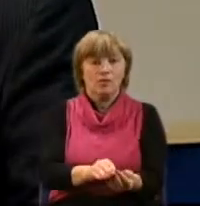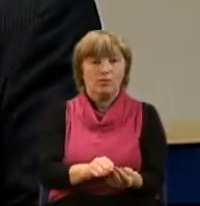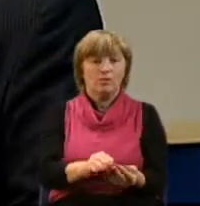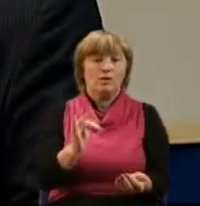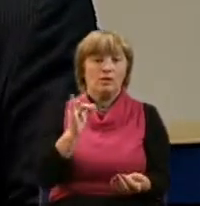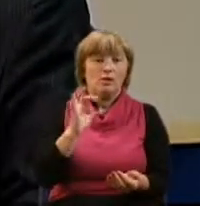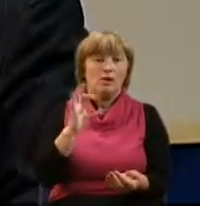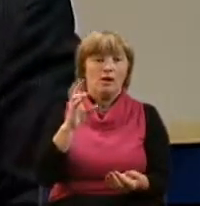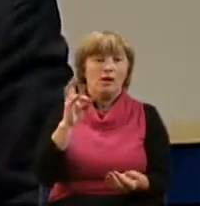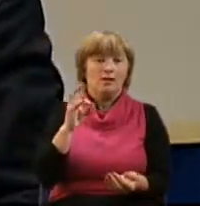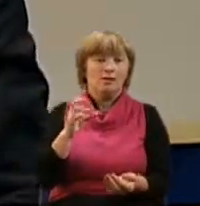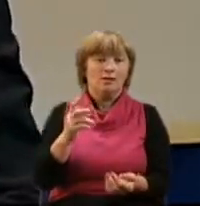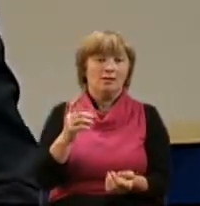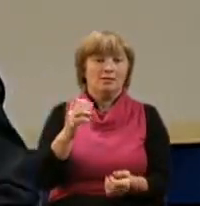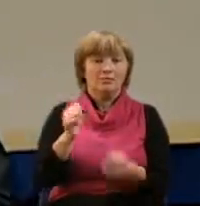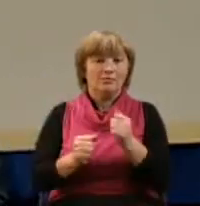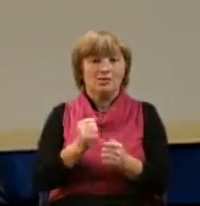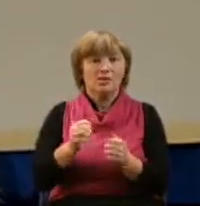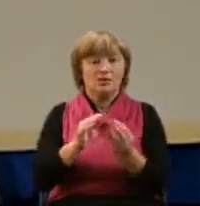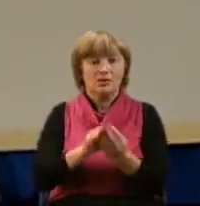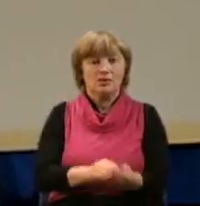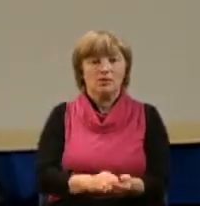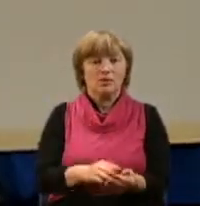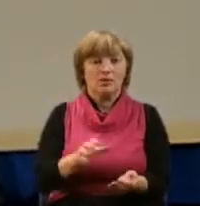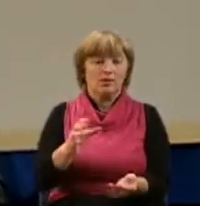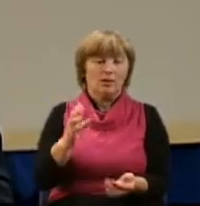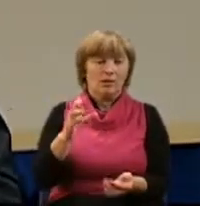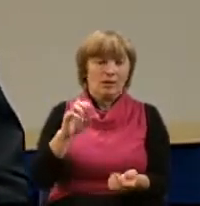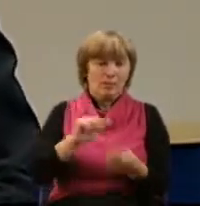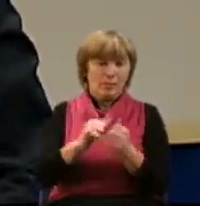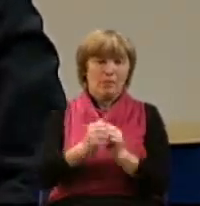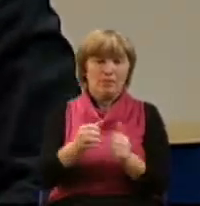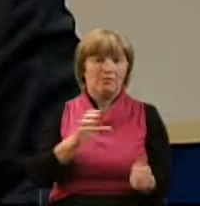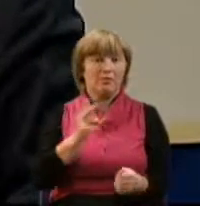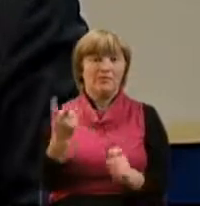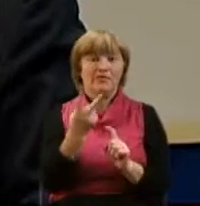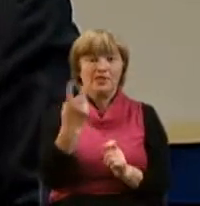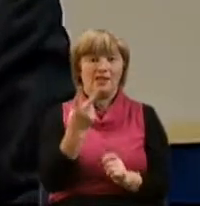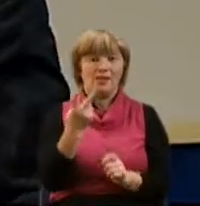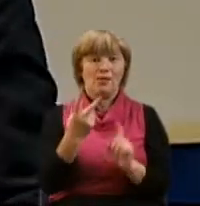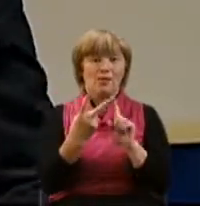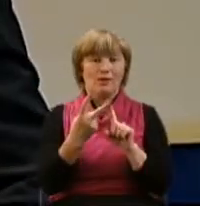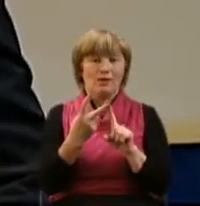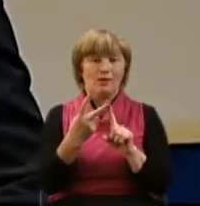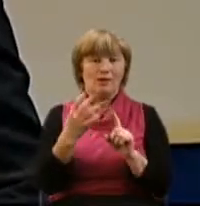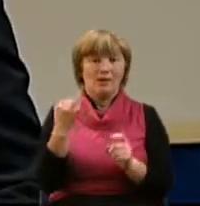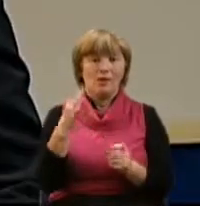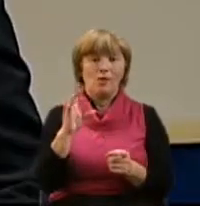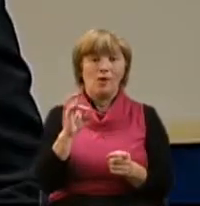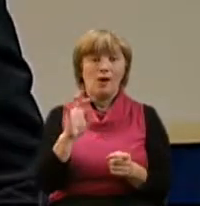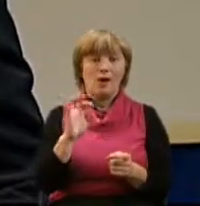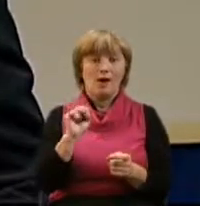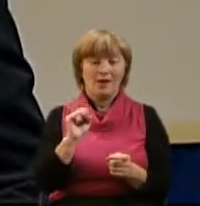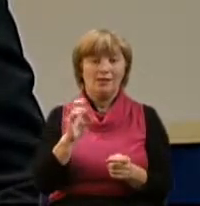этот раз Петр был вторым. И причина, почему он был вторым, потому что Иоанн бежал быстрее.